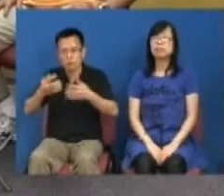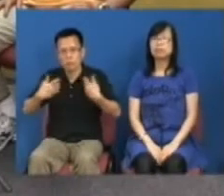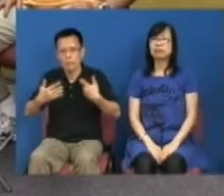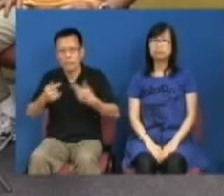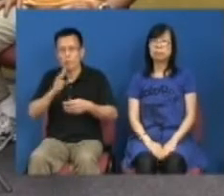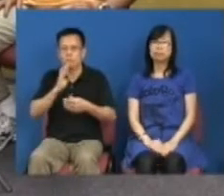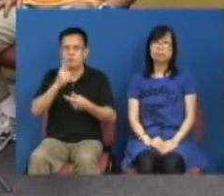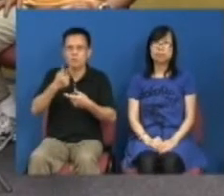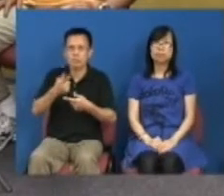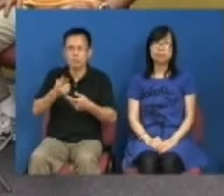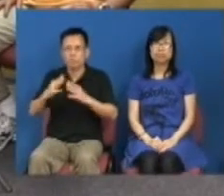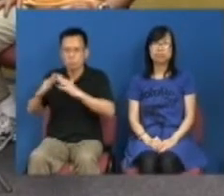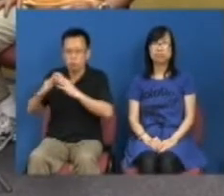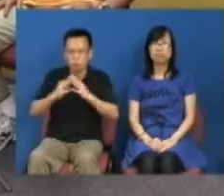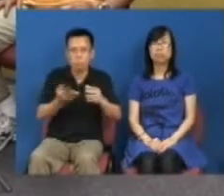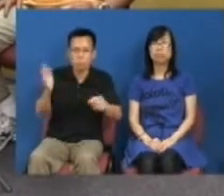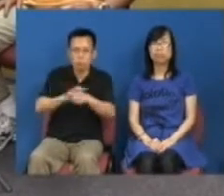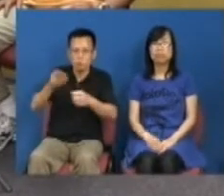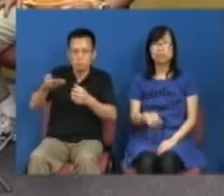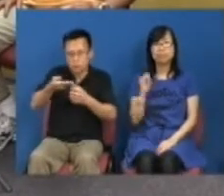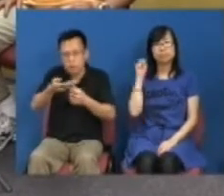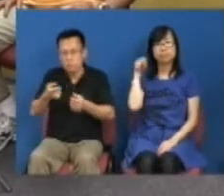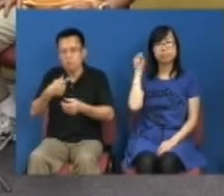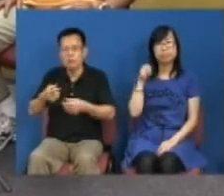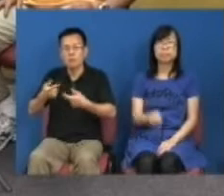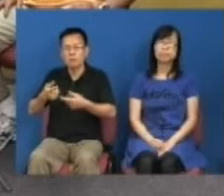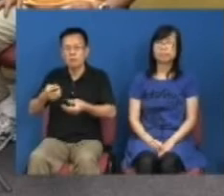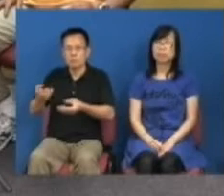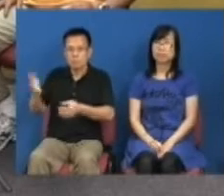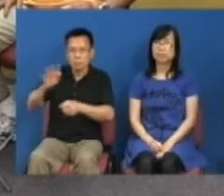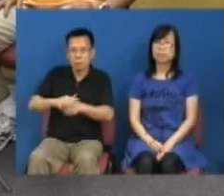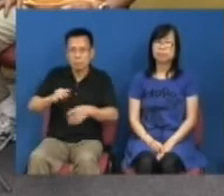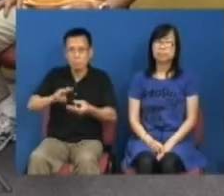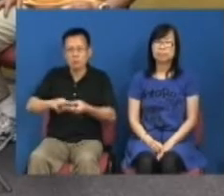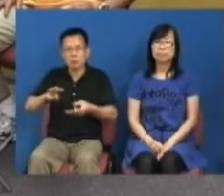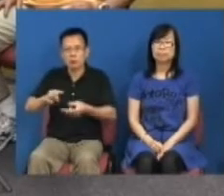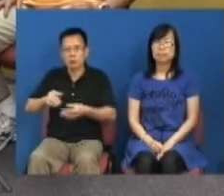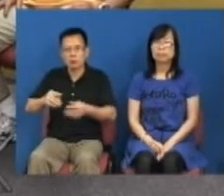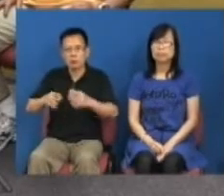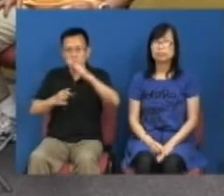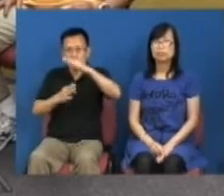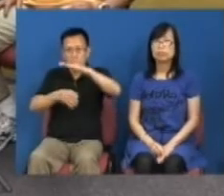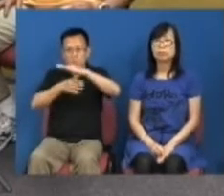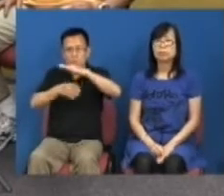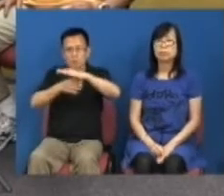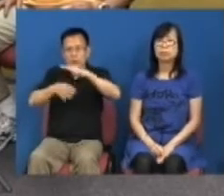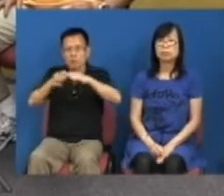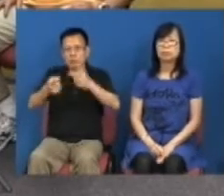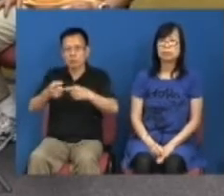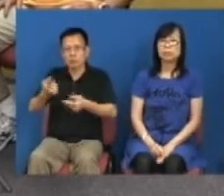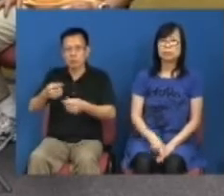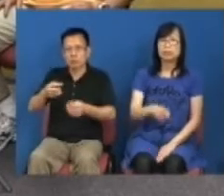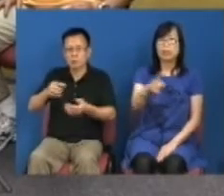又可以说那些叫搬迁补偿是在田土厅的偽造这个资料我又不知为什么政府不拘捕他们